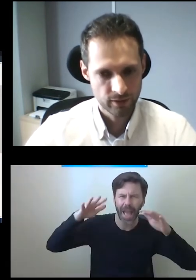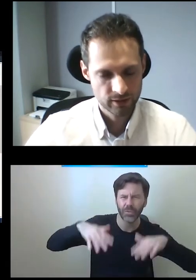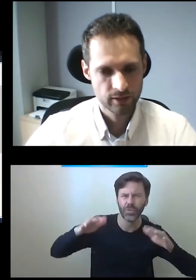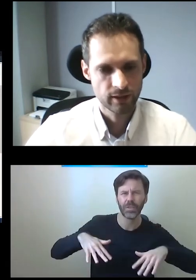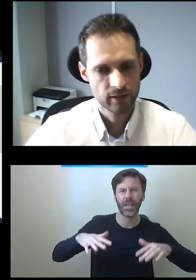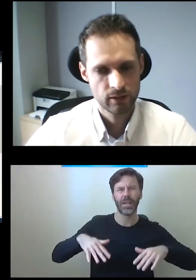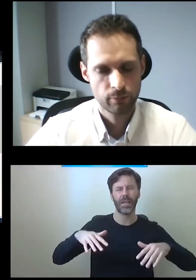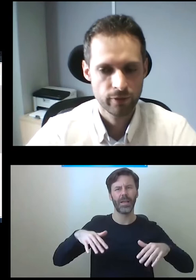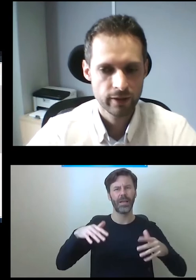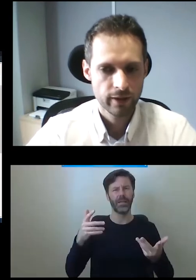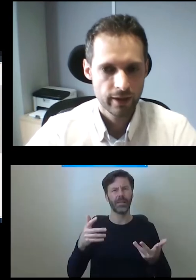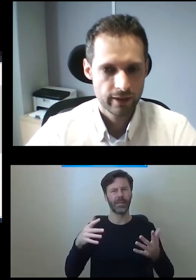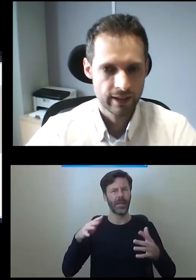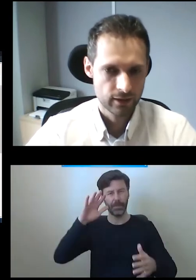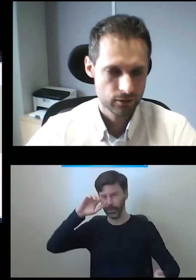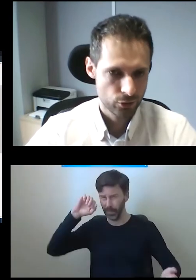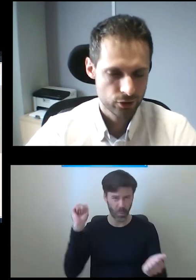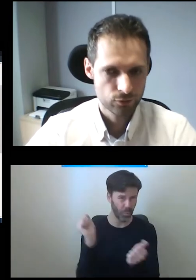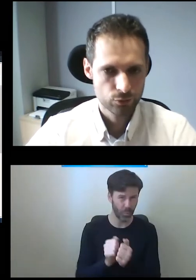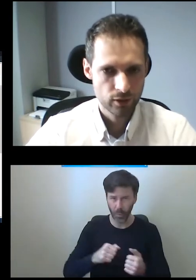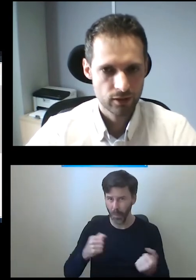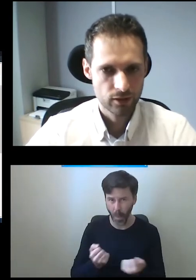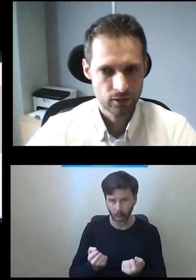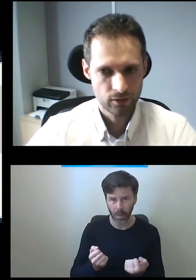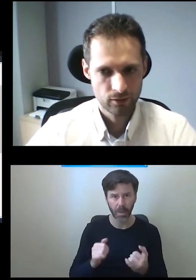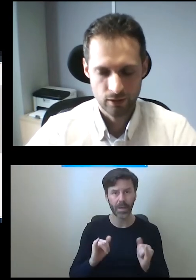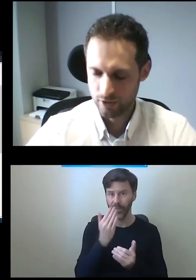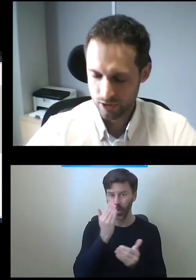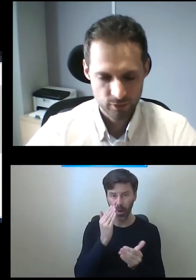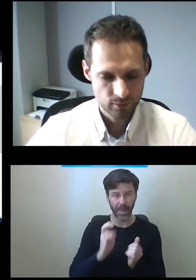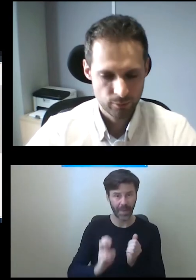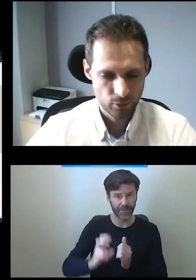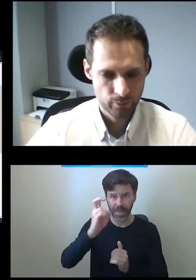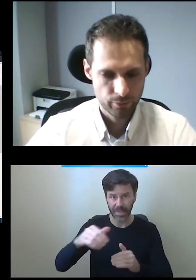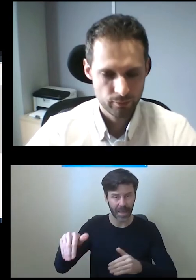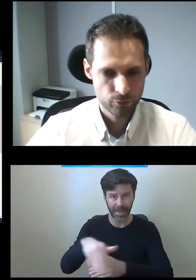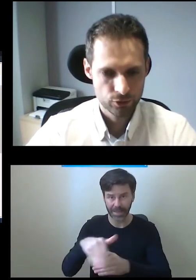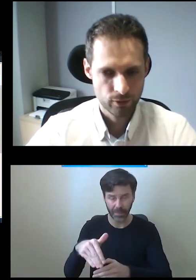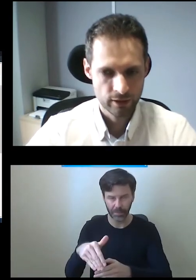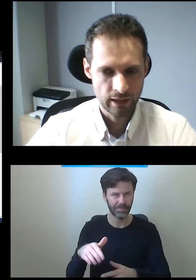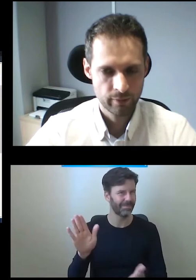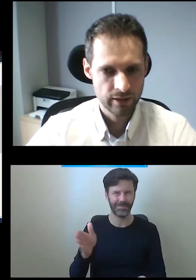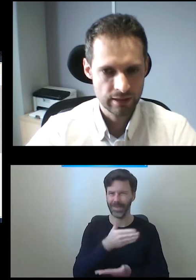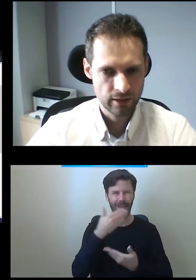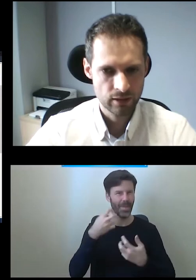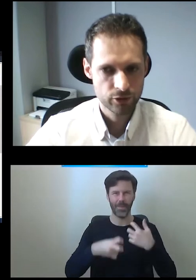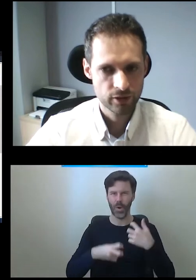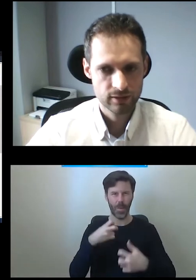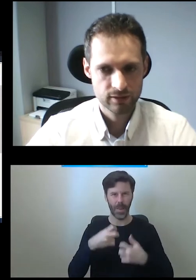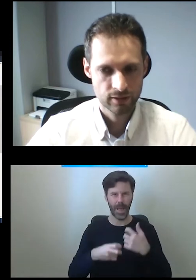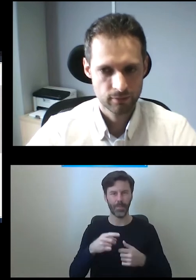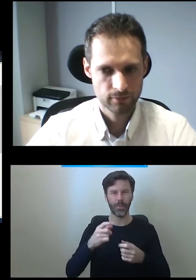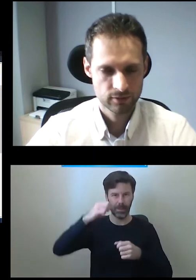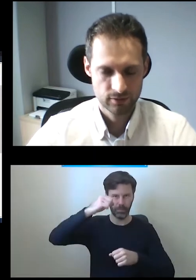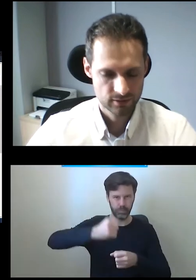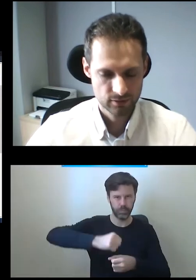smażliny takie typowo. Jak to się rozwiązuje i też nie mamy z tym problemu, to są elementy hydrauliczne